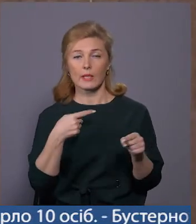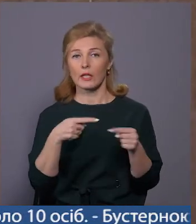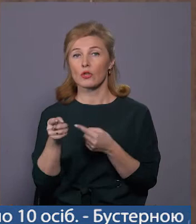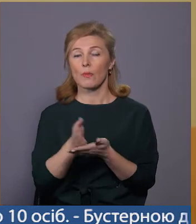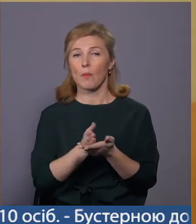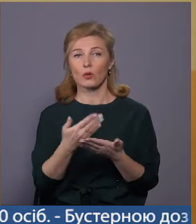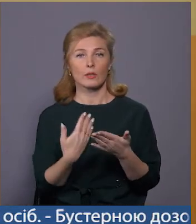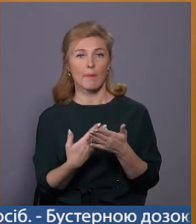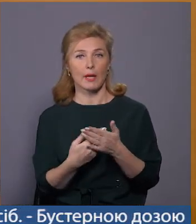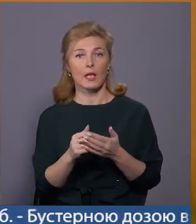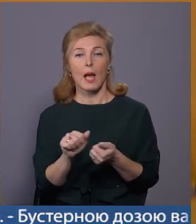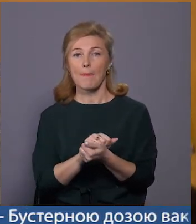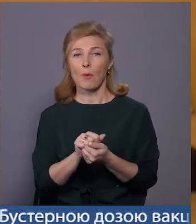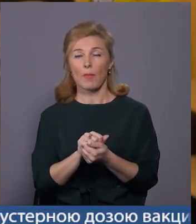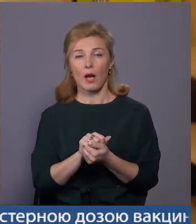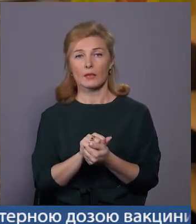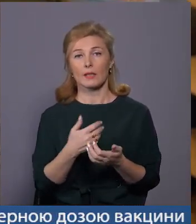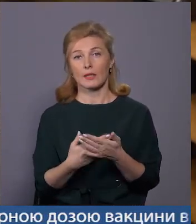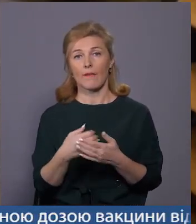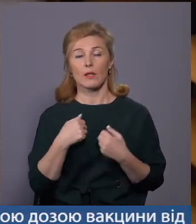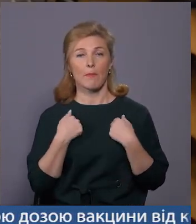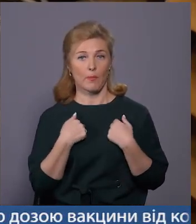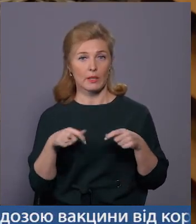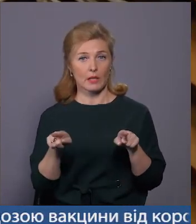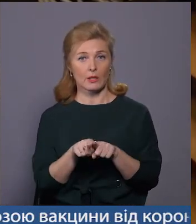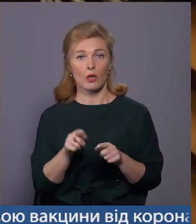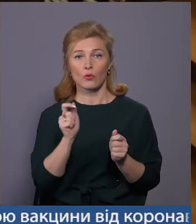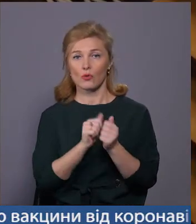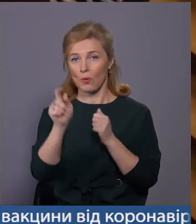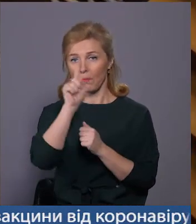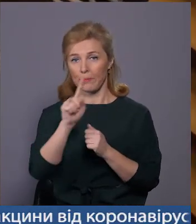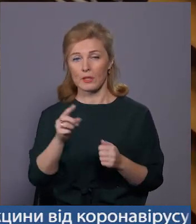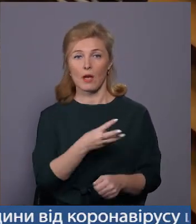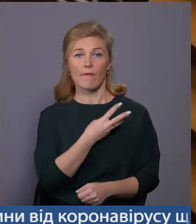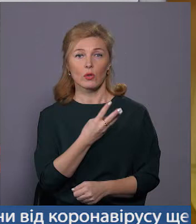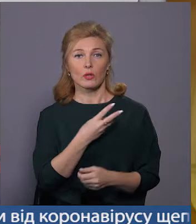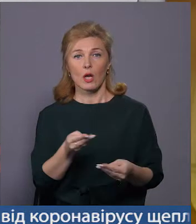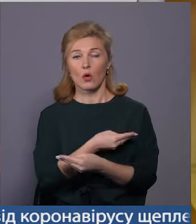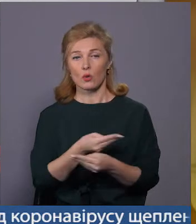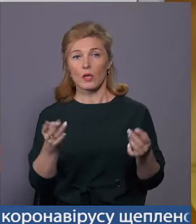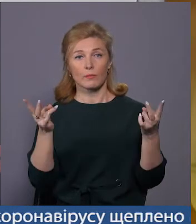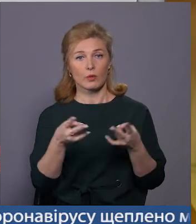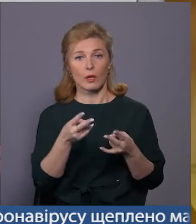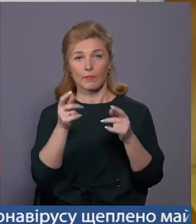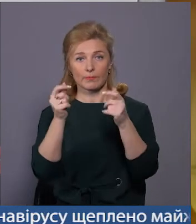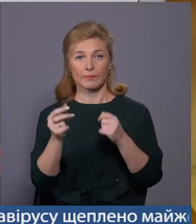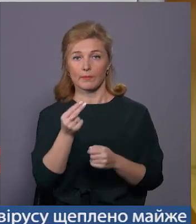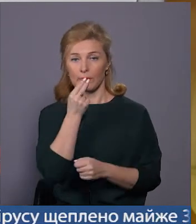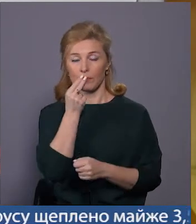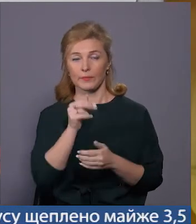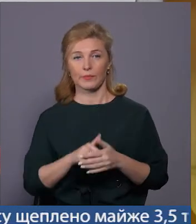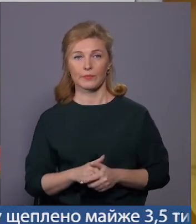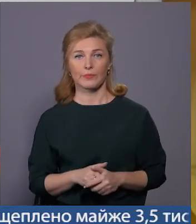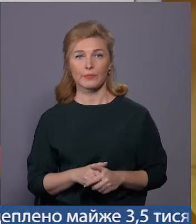послуги, наприклад, попрати речі та навіть помитись. Також щомісяця волонтери пункту роздають нужденним продуктові пакети. Аліна